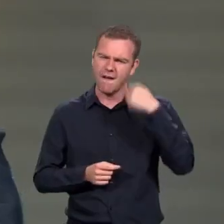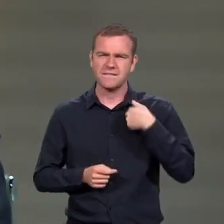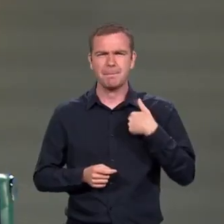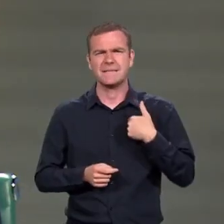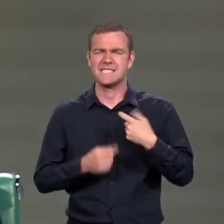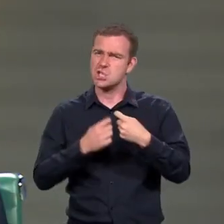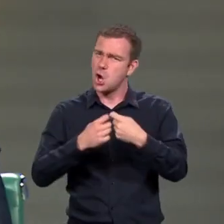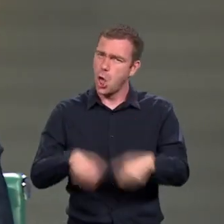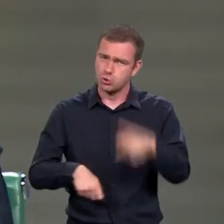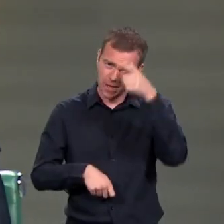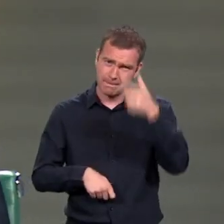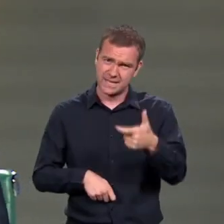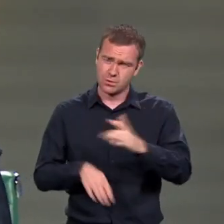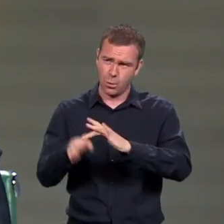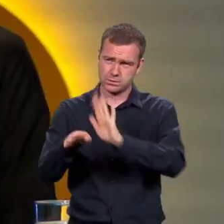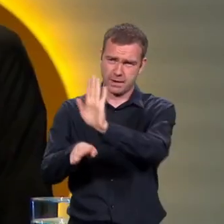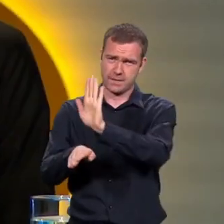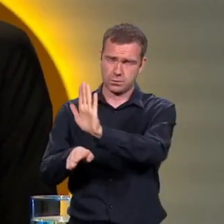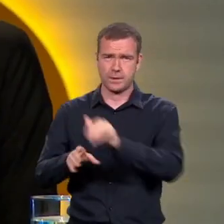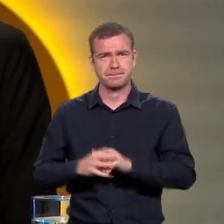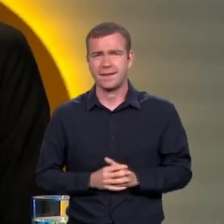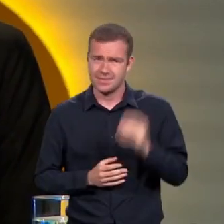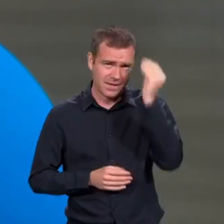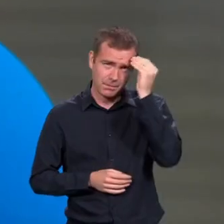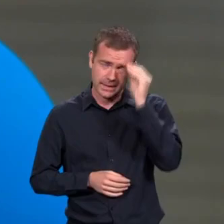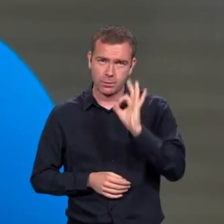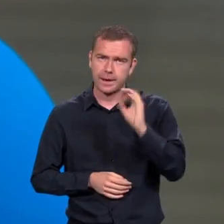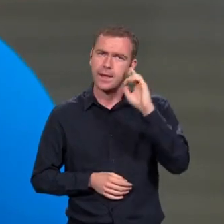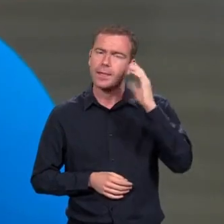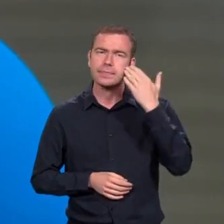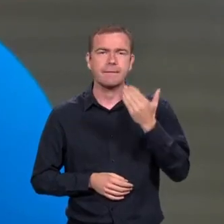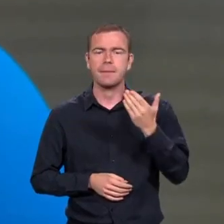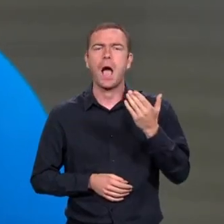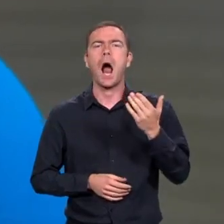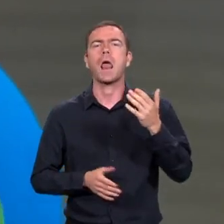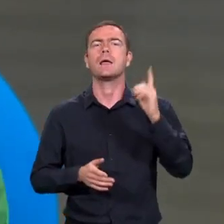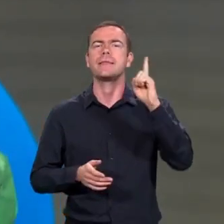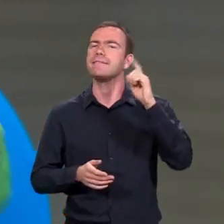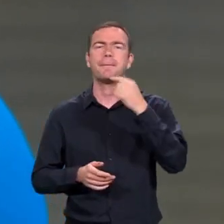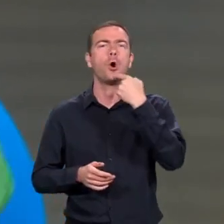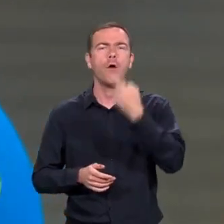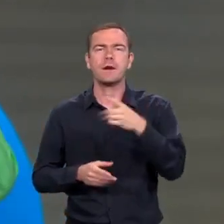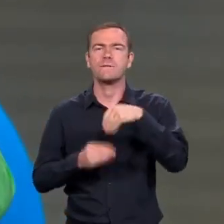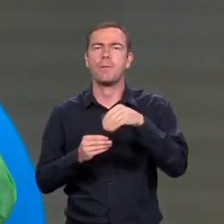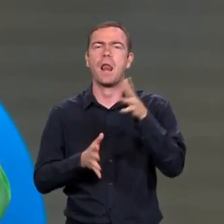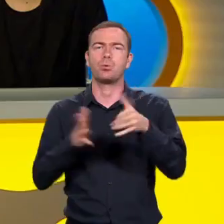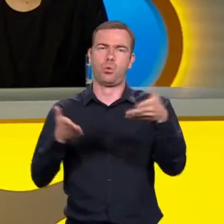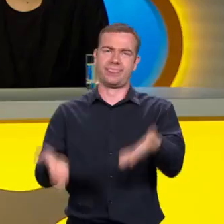nejaké komplikovanejšie meno, ak si... Ja sa ospravedl, neviem, ale nepamätám si. Neviem, ako sa vyslovuje, ale ukazuje sa asi takto.